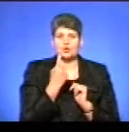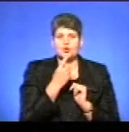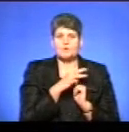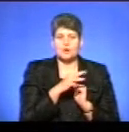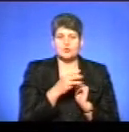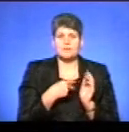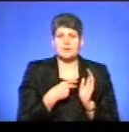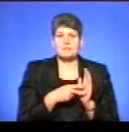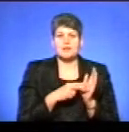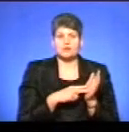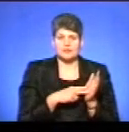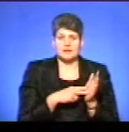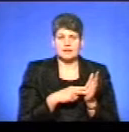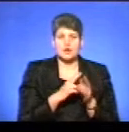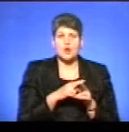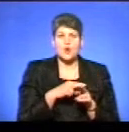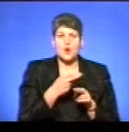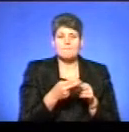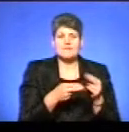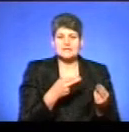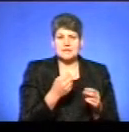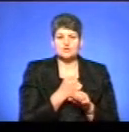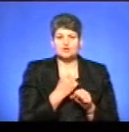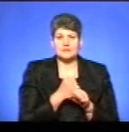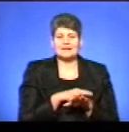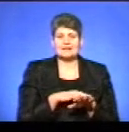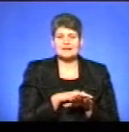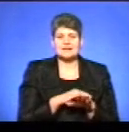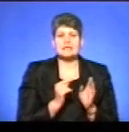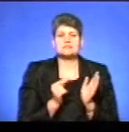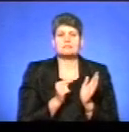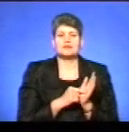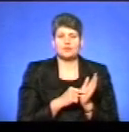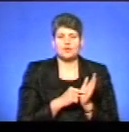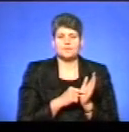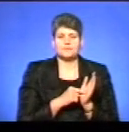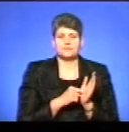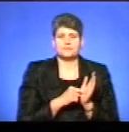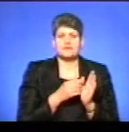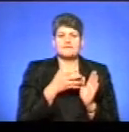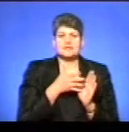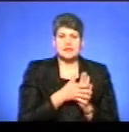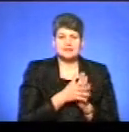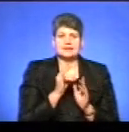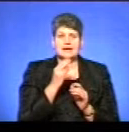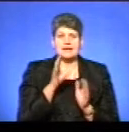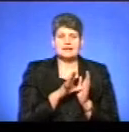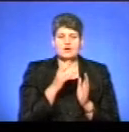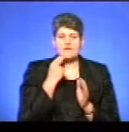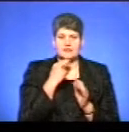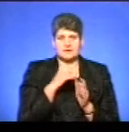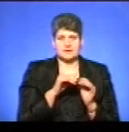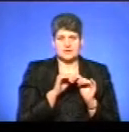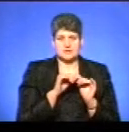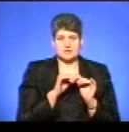ми планували компенсацію зробити для населення з метою компенсувати їхні витрати на енереефективні заходи.